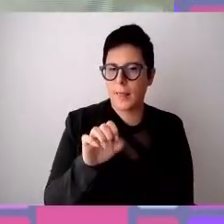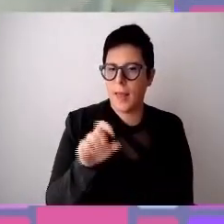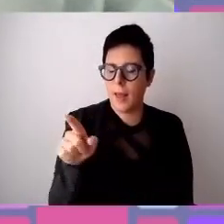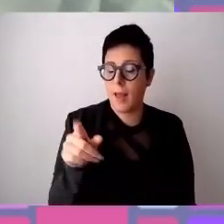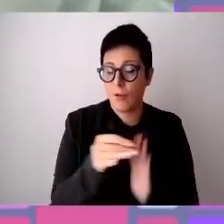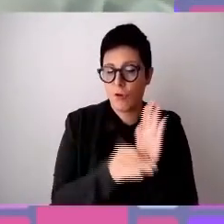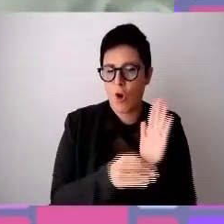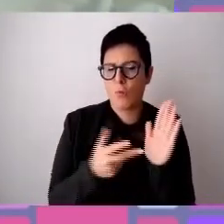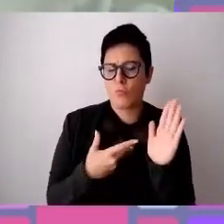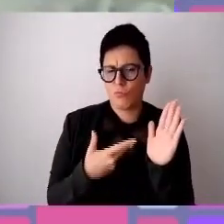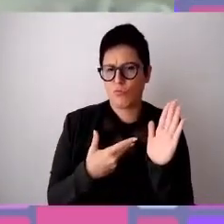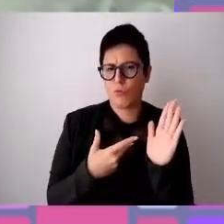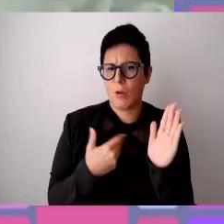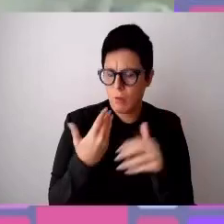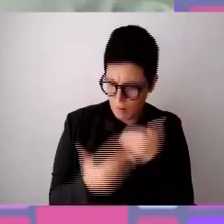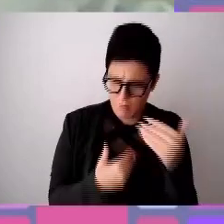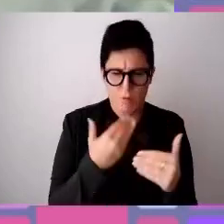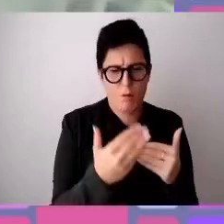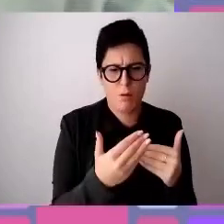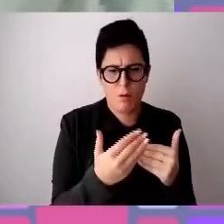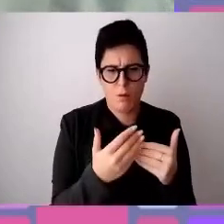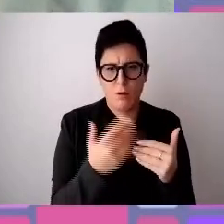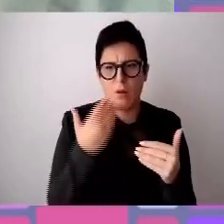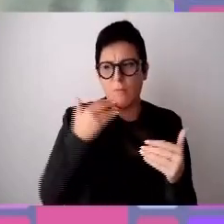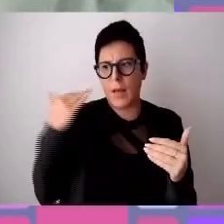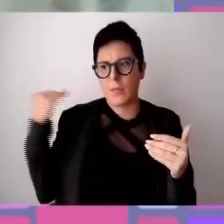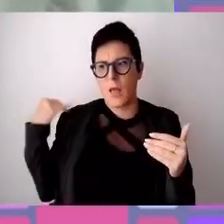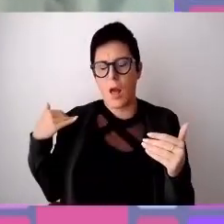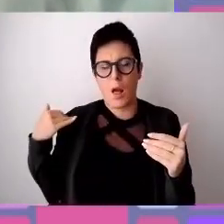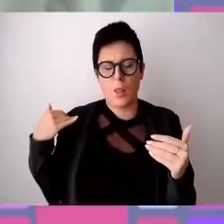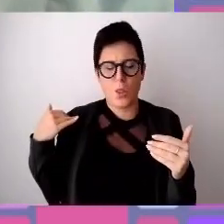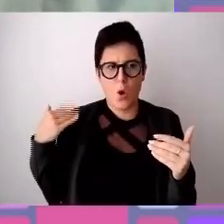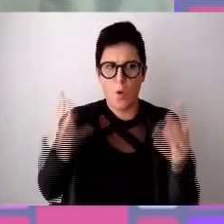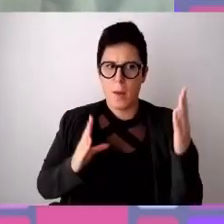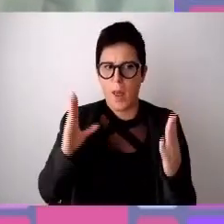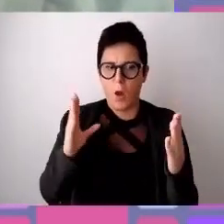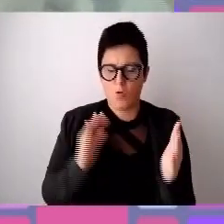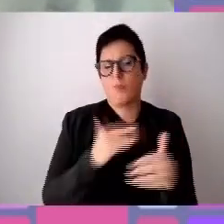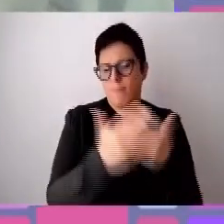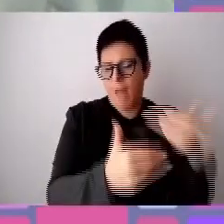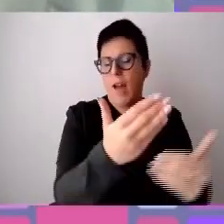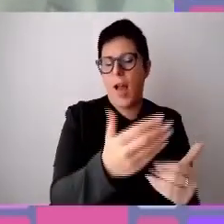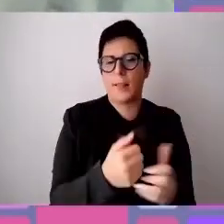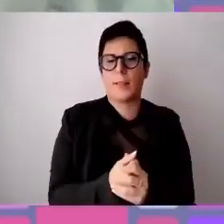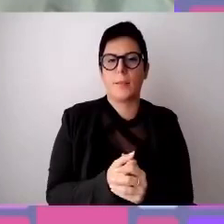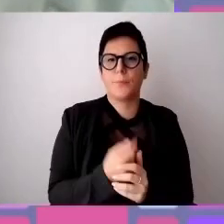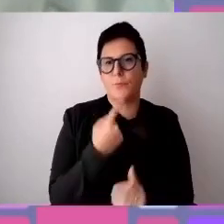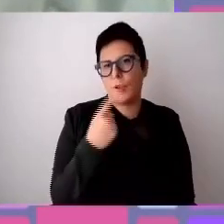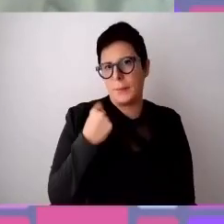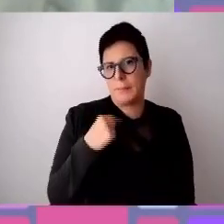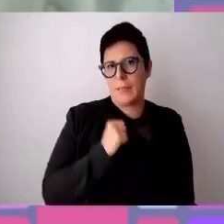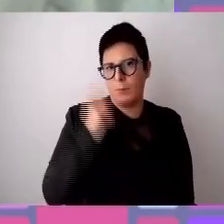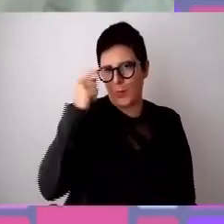abbastanza avanzate rispetto a un passato ok allora quello che è importante